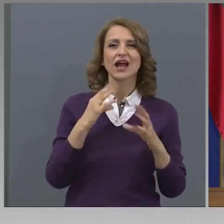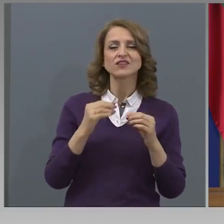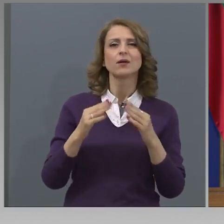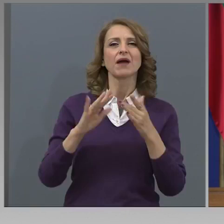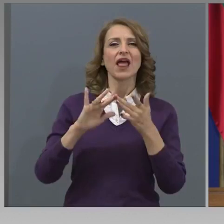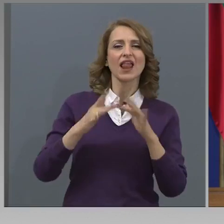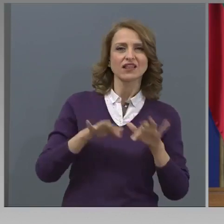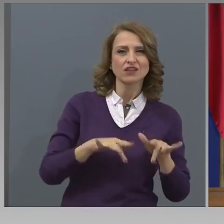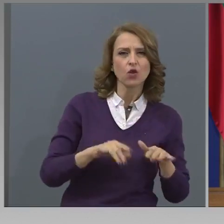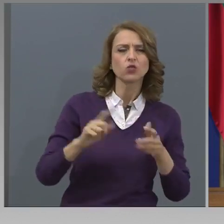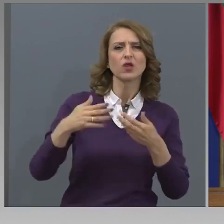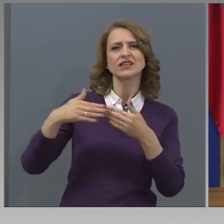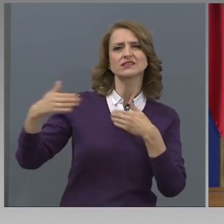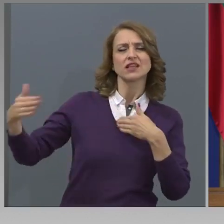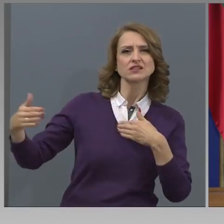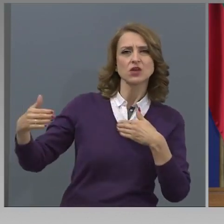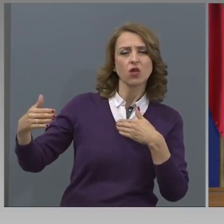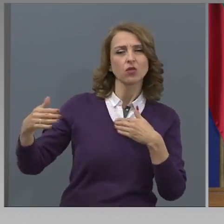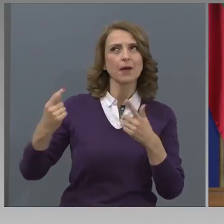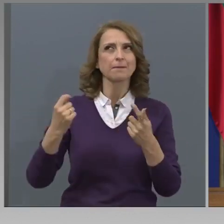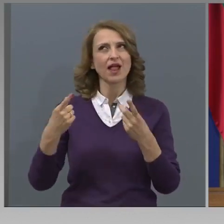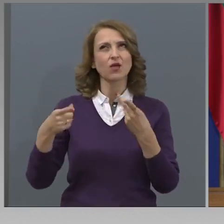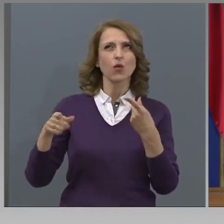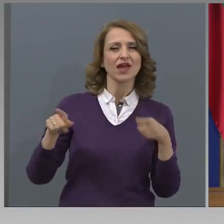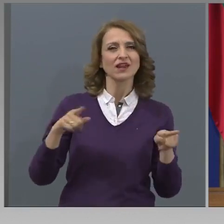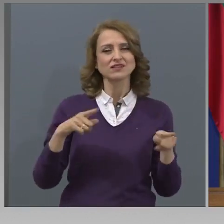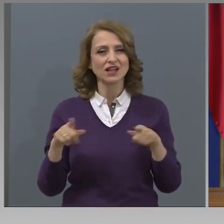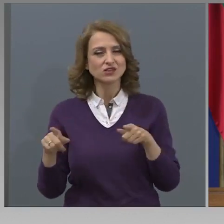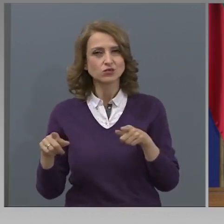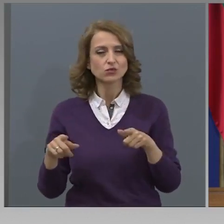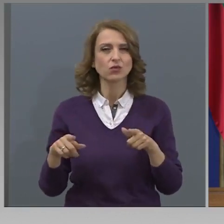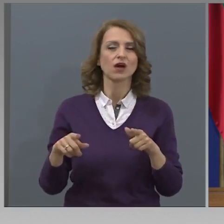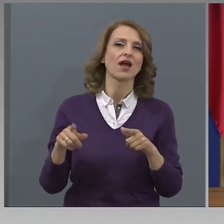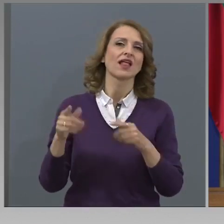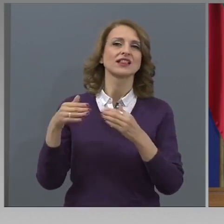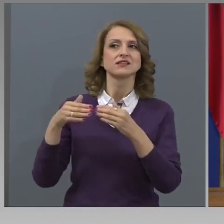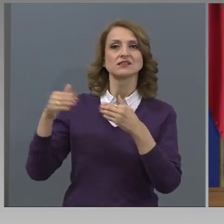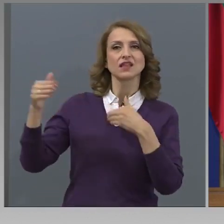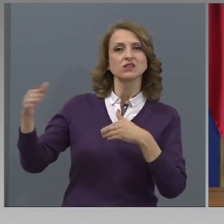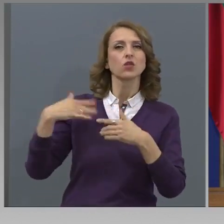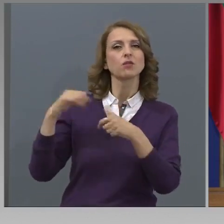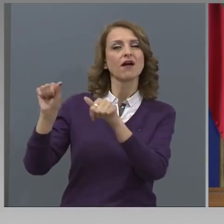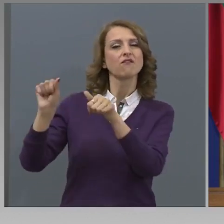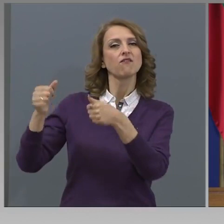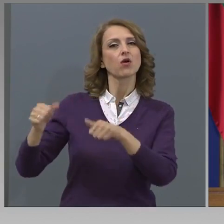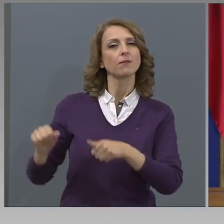дистанционно, защото дистанционното обучение има формална...